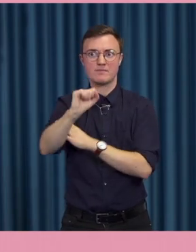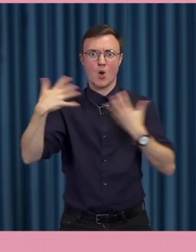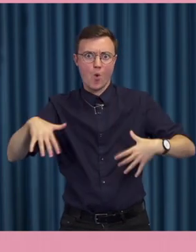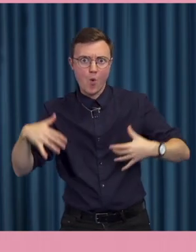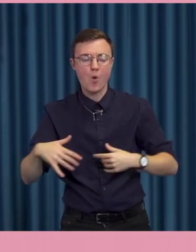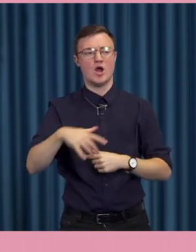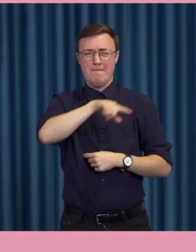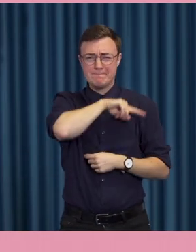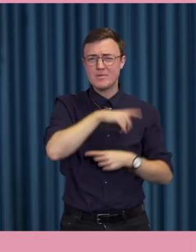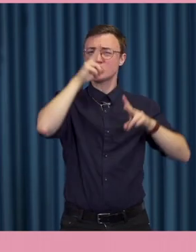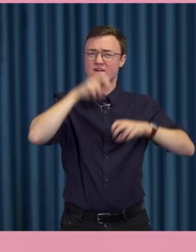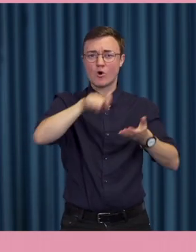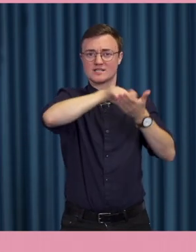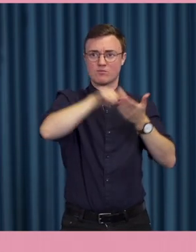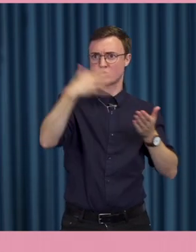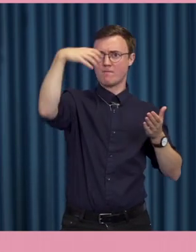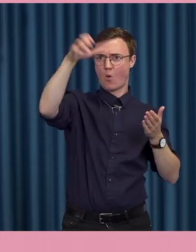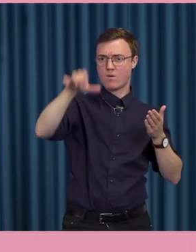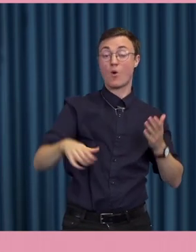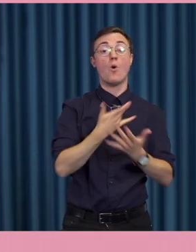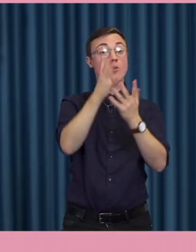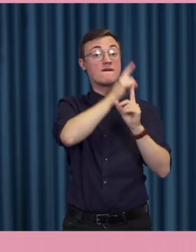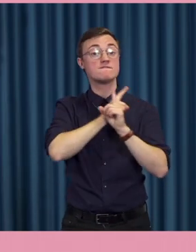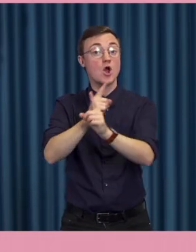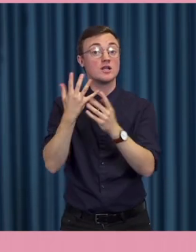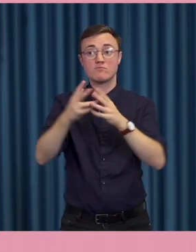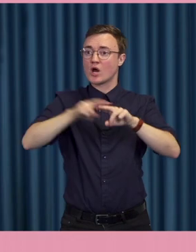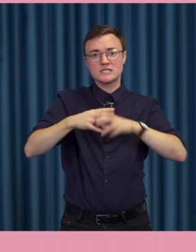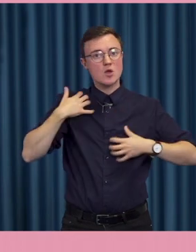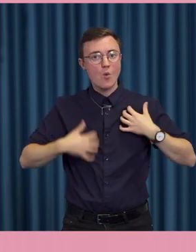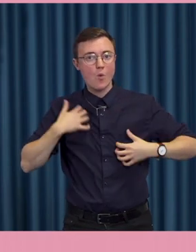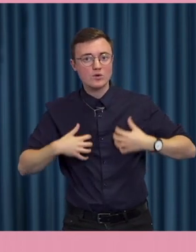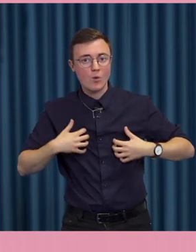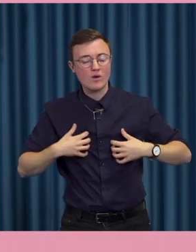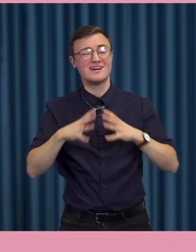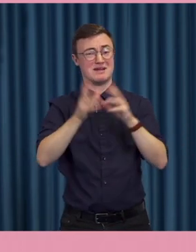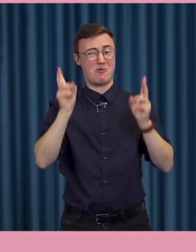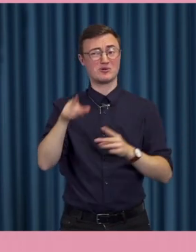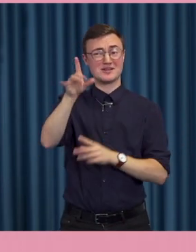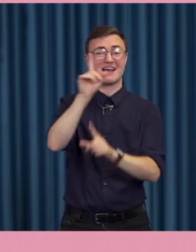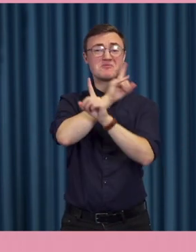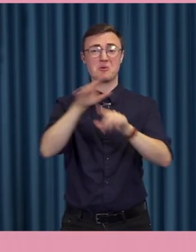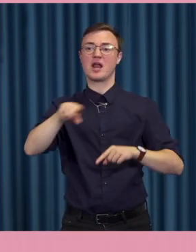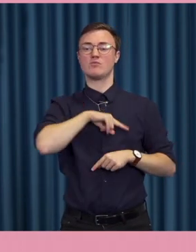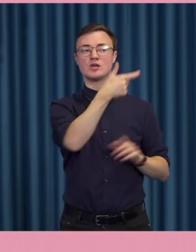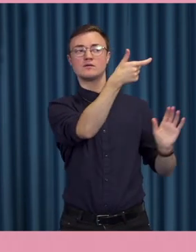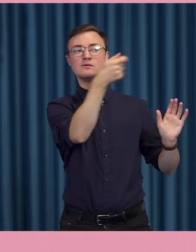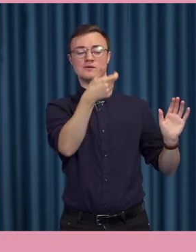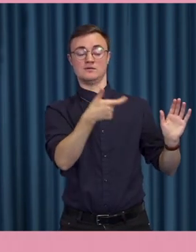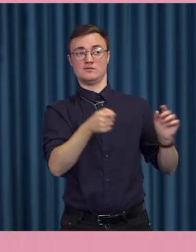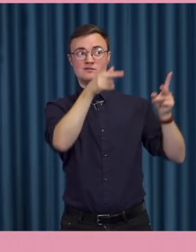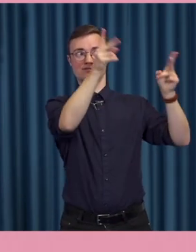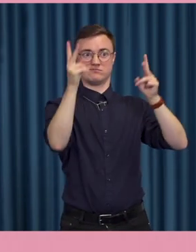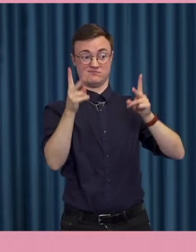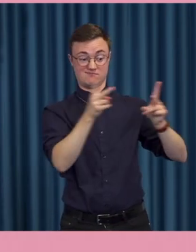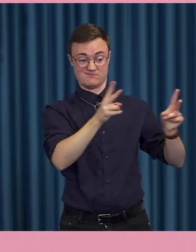forskningsrapporter. Och det är många som följer, det är många som är oroliga. Men finns också en hel del av den här informationen som är plockad ur sitt sammanhang. Det här ser